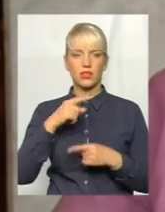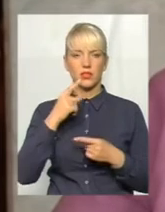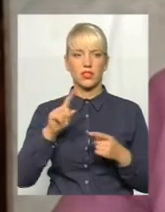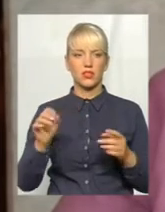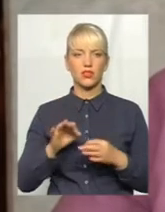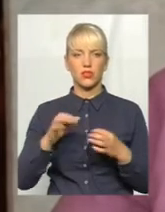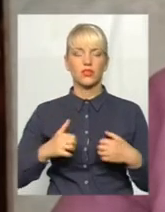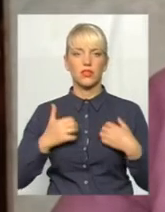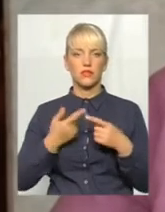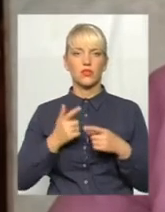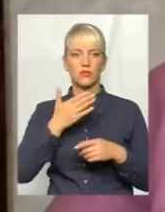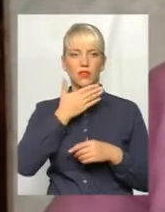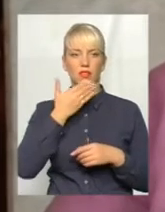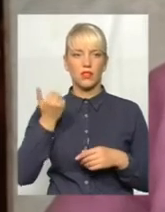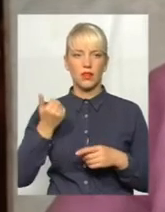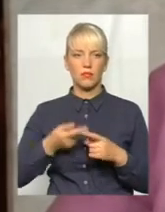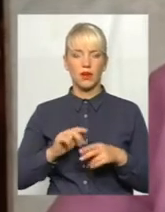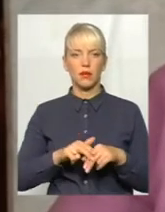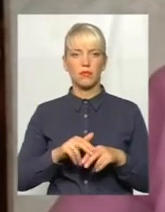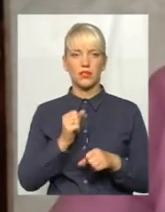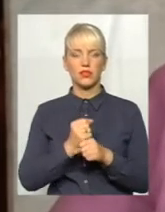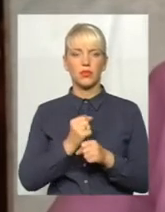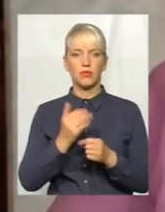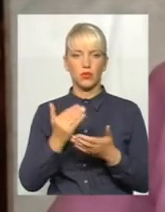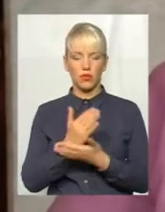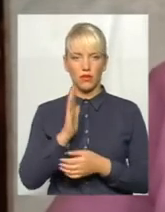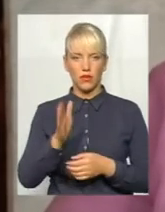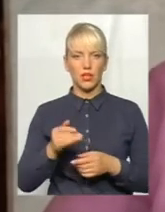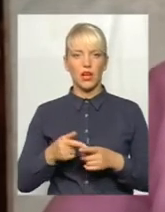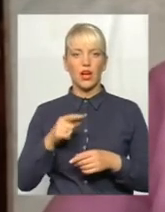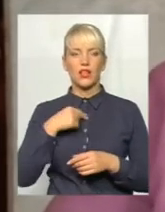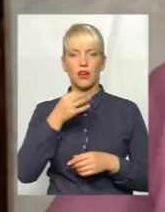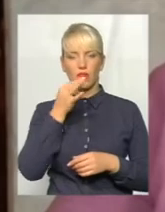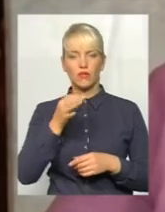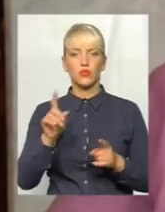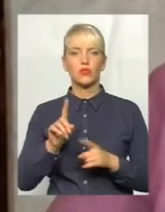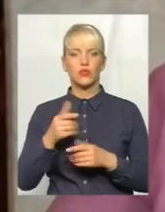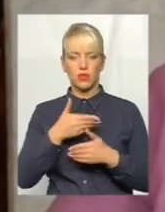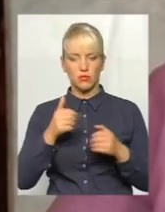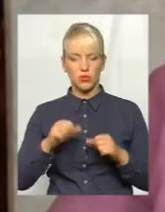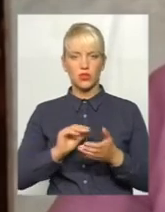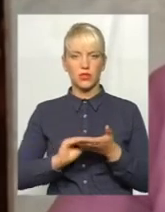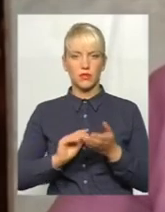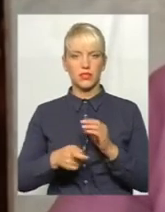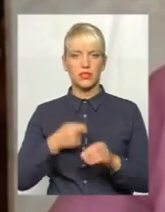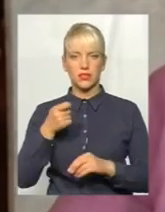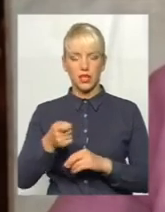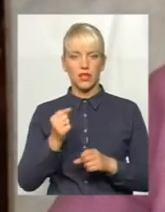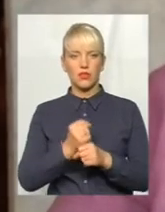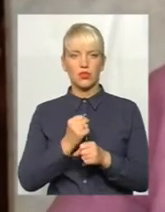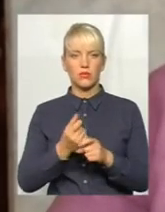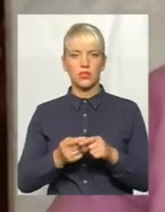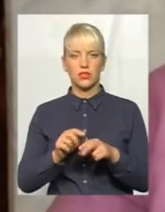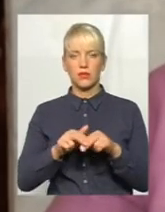що нічого страшного в цьому немає, паспорт зробиться новий. Я кажу, що зараз нам можна написати заяву і зробити цей